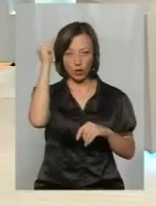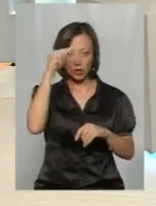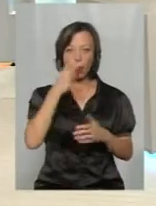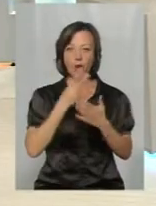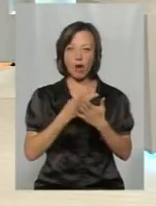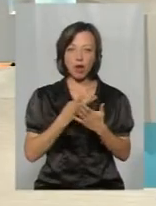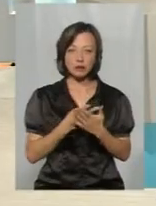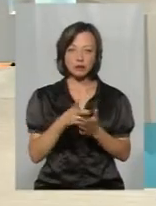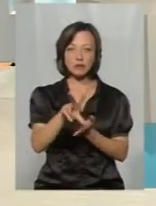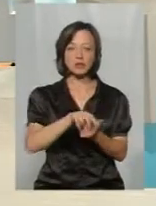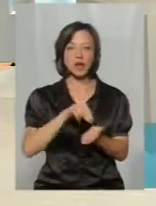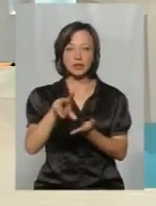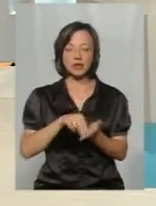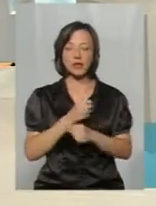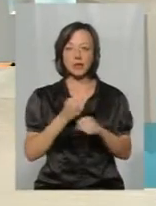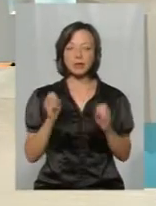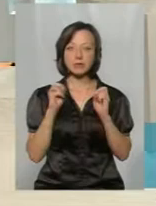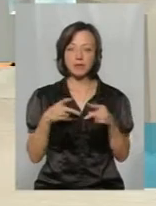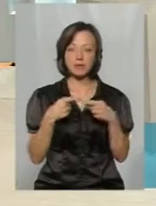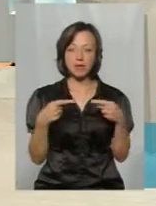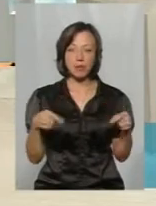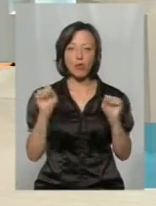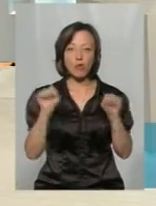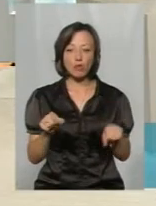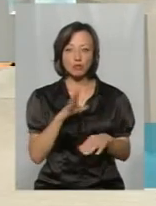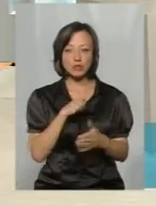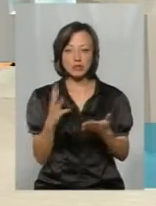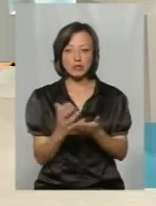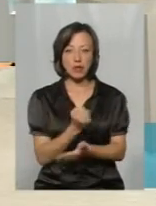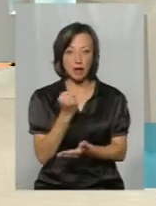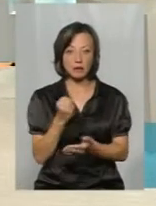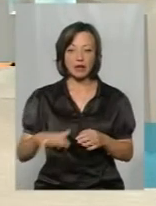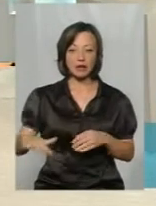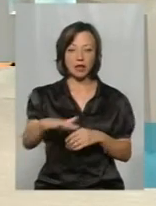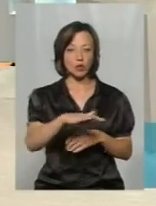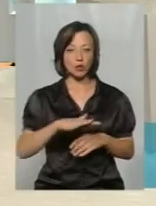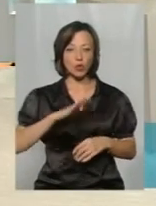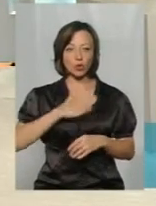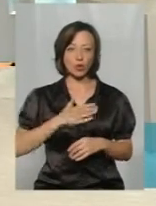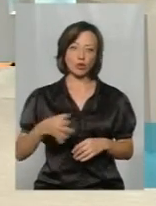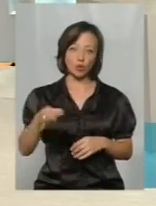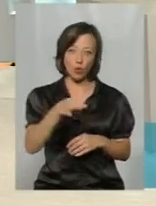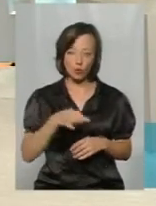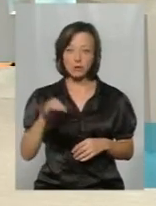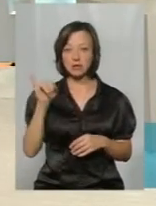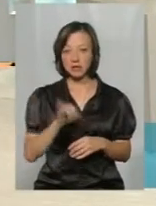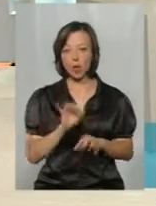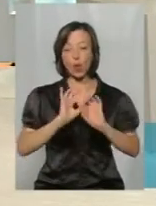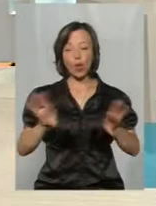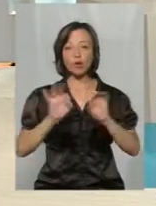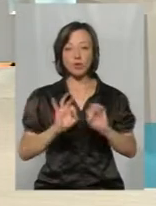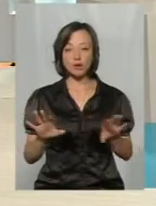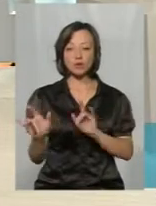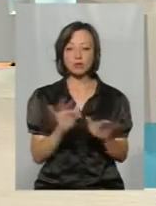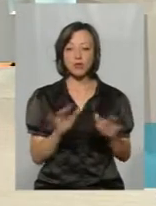Показуємо їм зразки вибуху небезпечних предметів, які можуть бути знайдені на території нашої області. І розказуємо